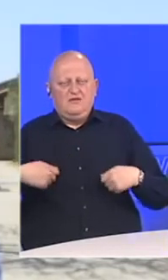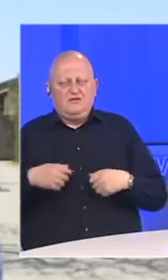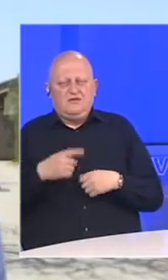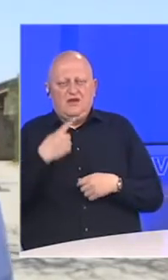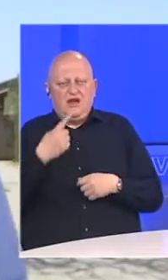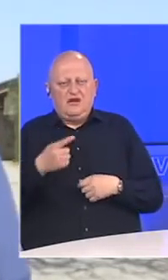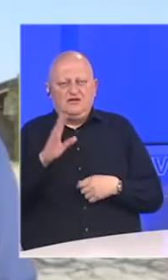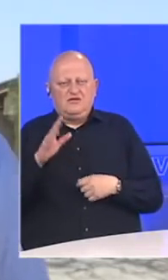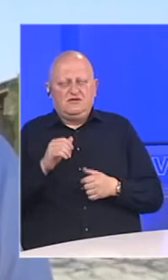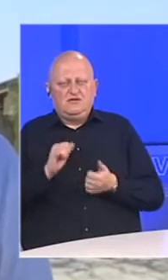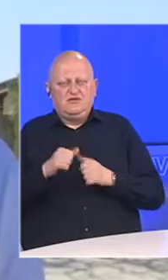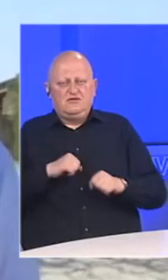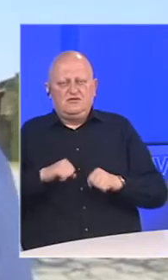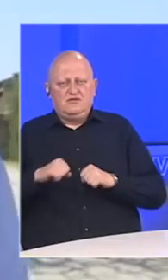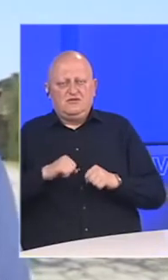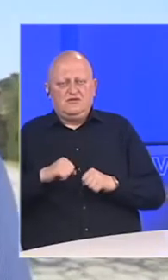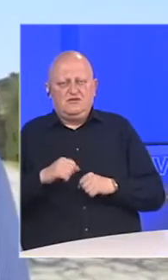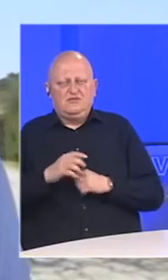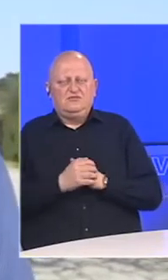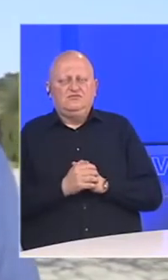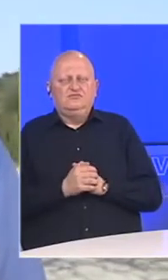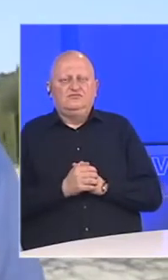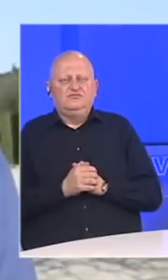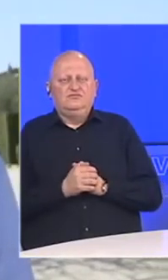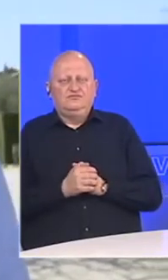zaključuje sportski direktor, a stane tima.